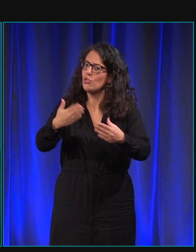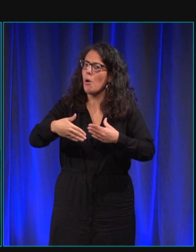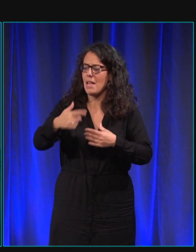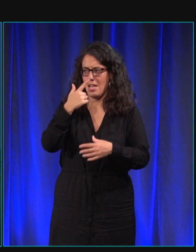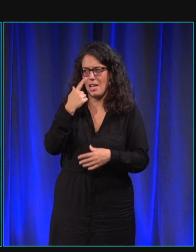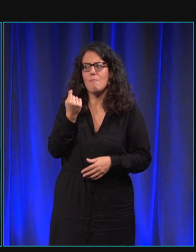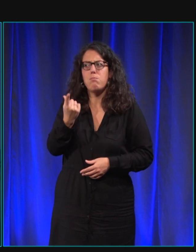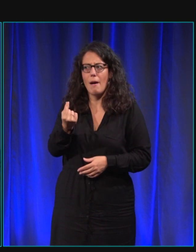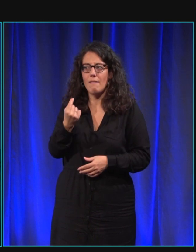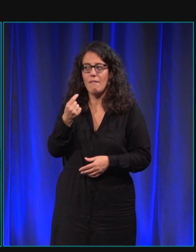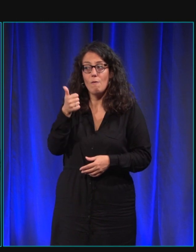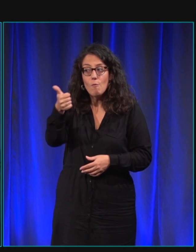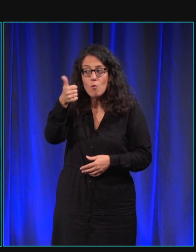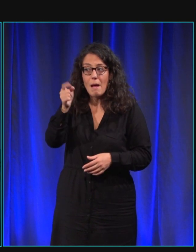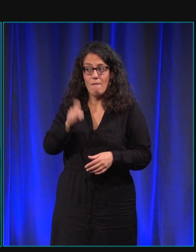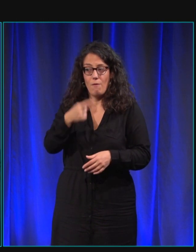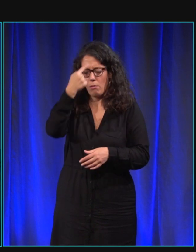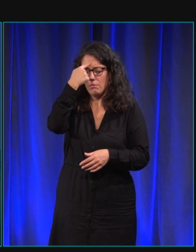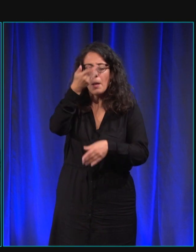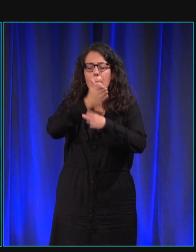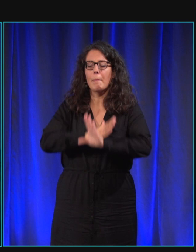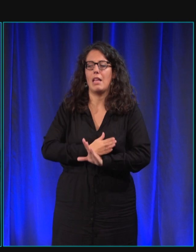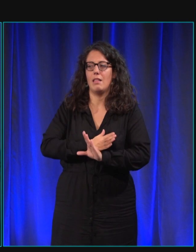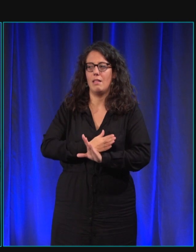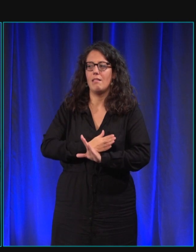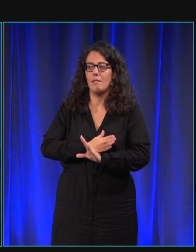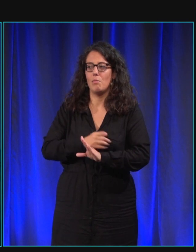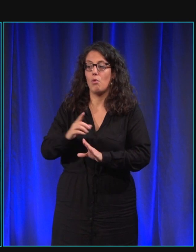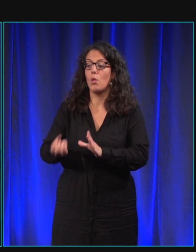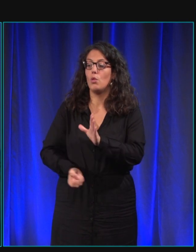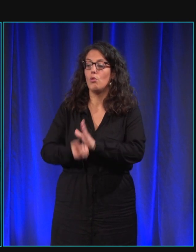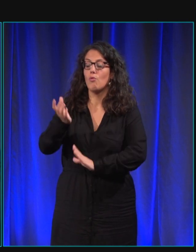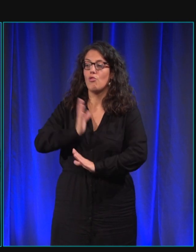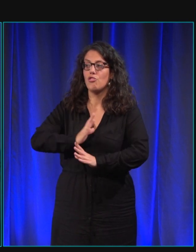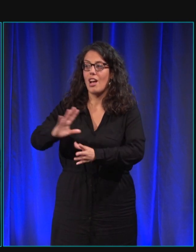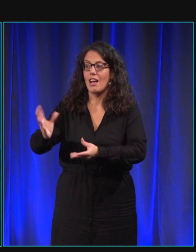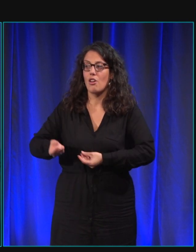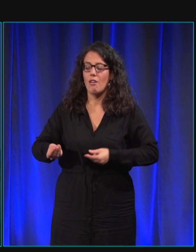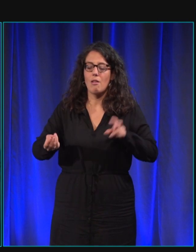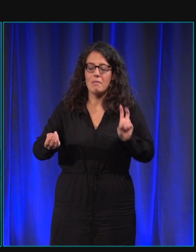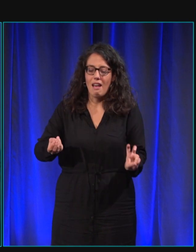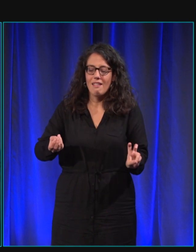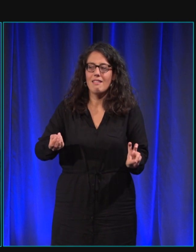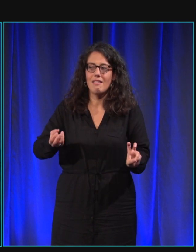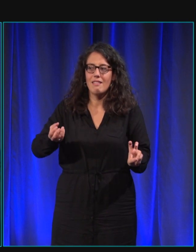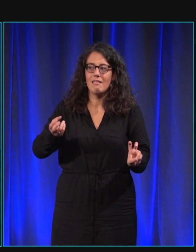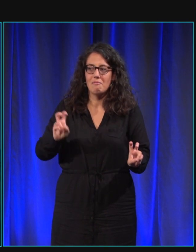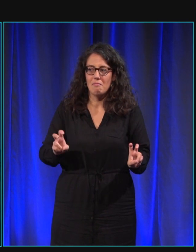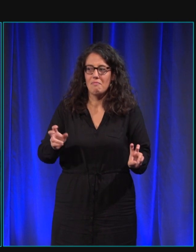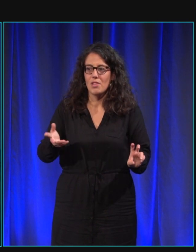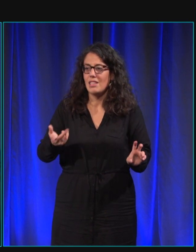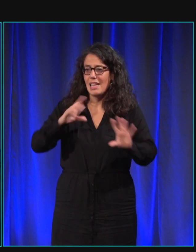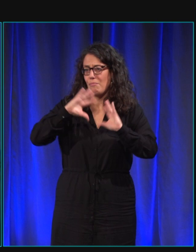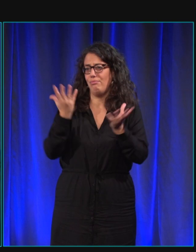mais après c'est à vous d'être déjà prête dans votre tête pour accueillir le nouveau chien garder les deux voilà c'est un tout